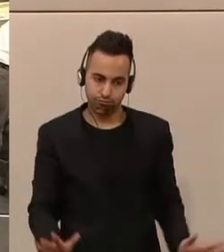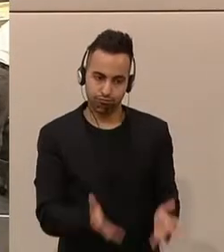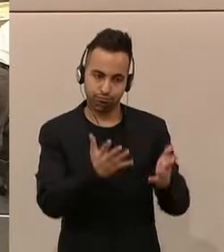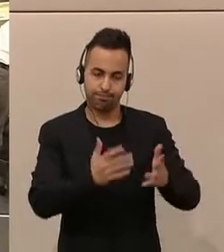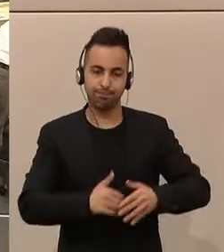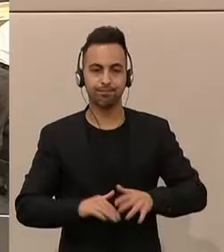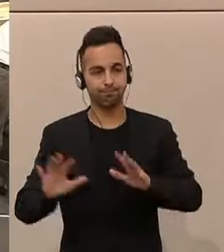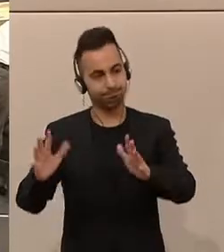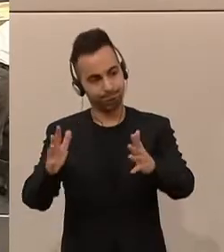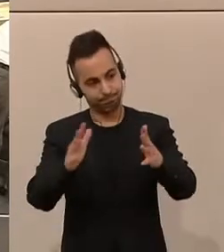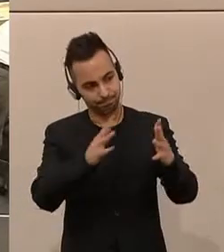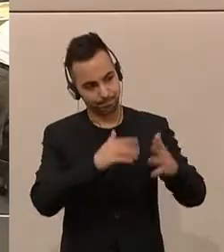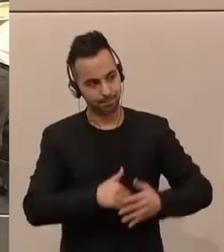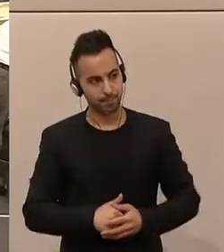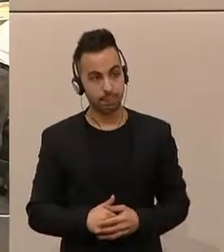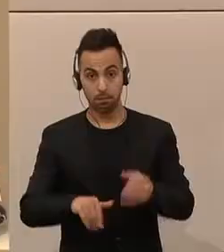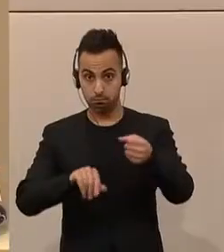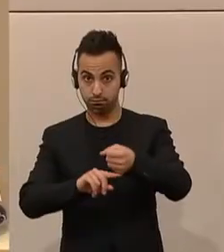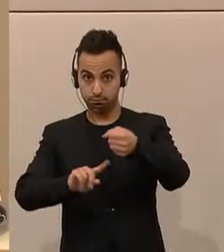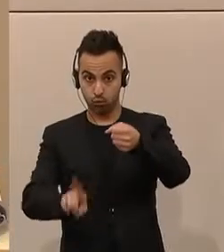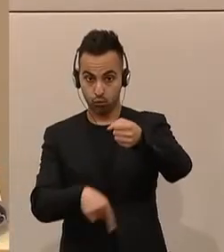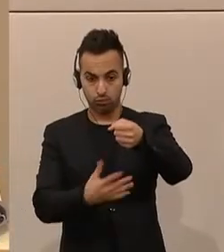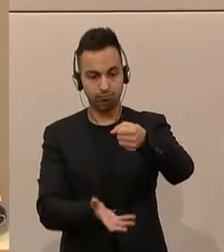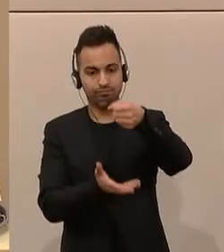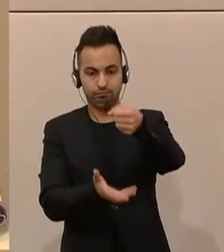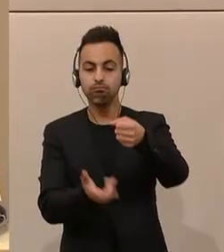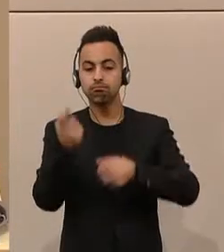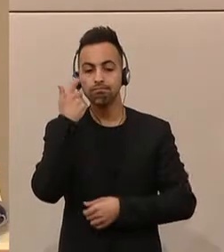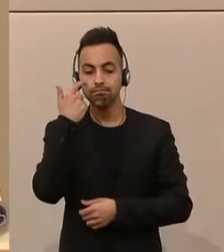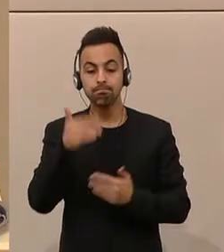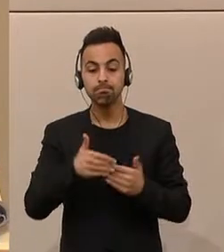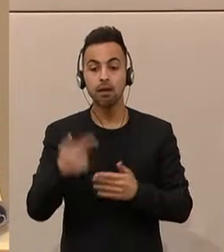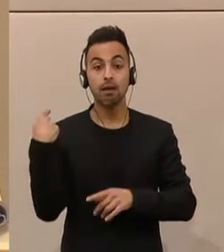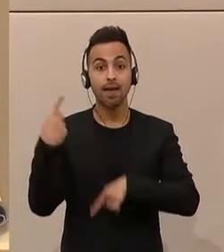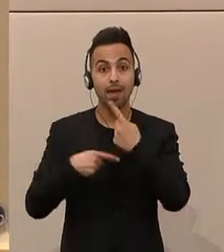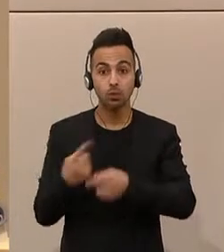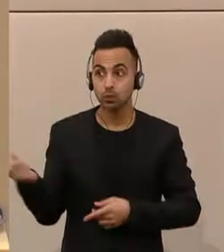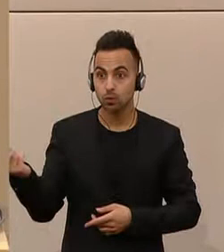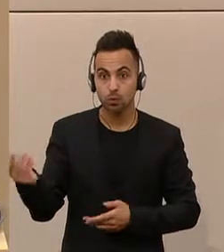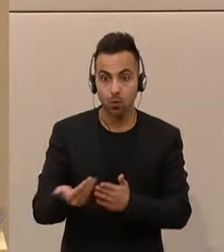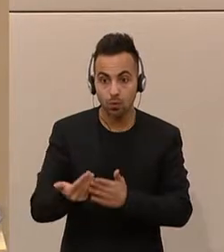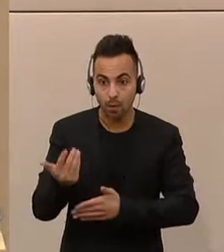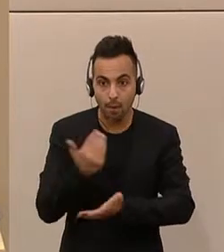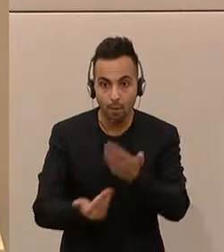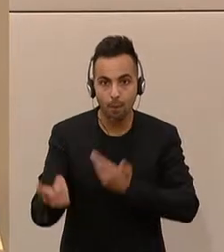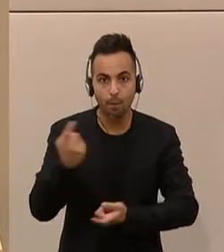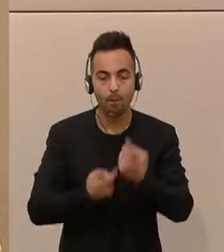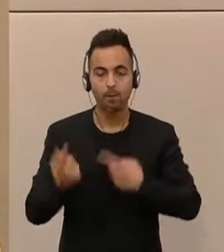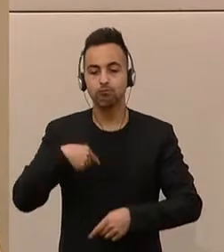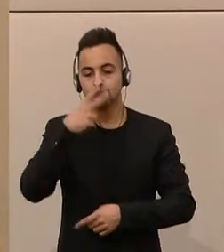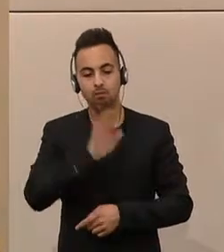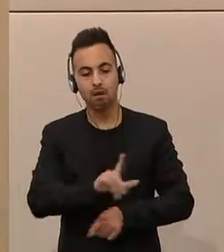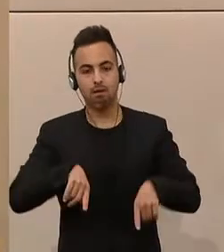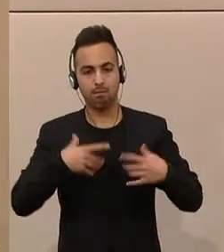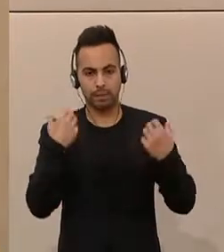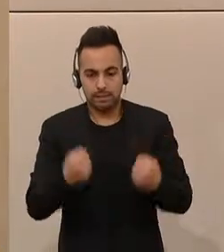Wir stellen mit dem Budget sicher, dass die kommenden Generationen in Österreich sicher leben können und gut leben können. Und wir blicken in eine